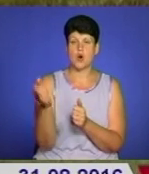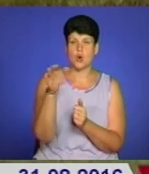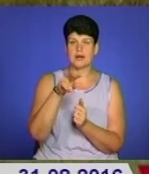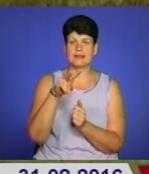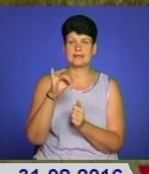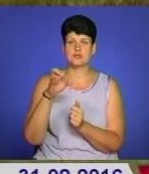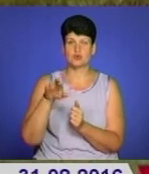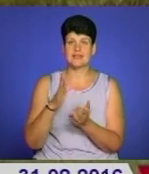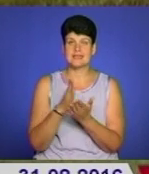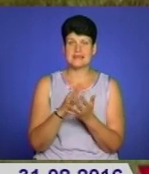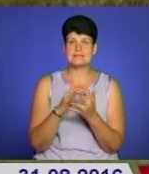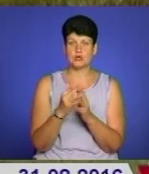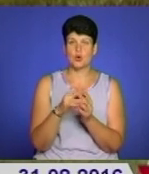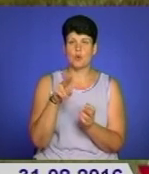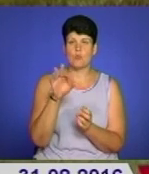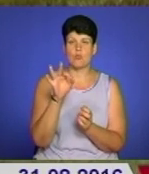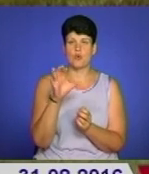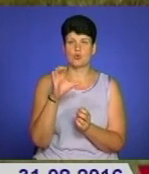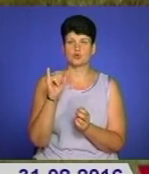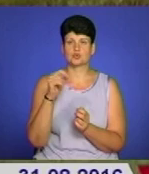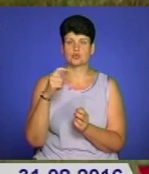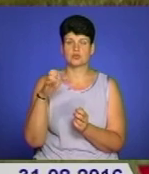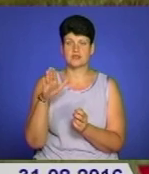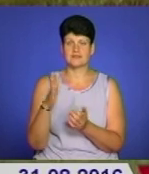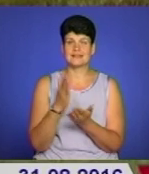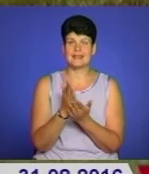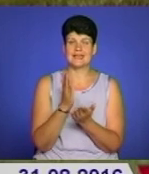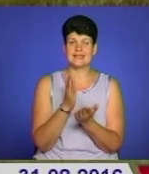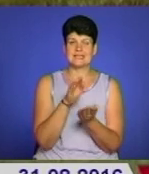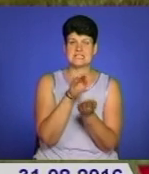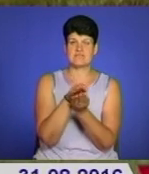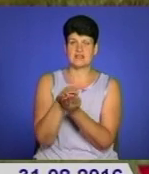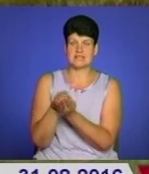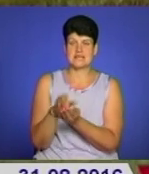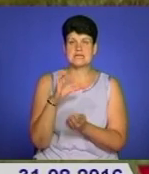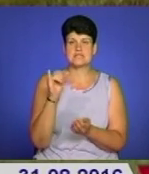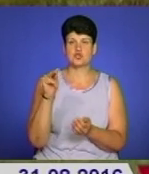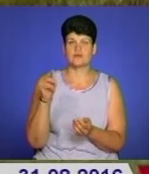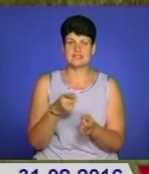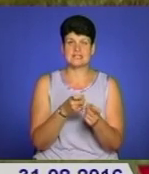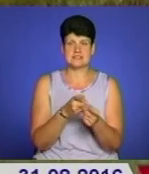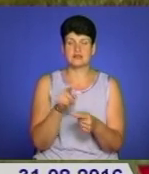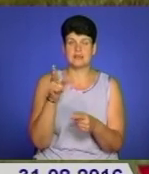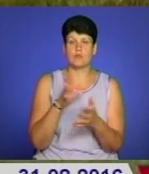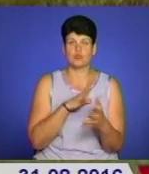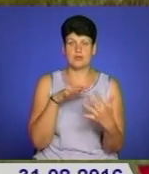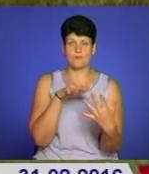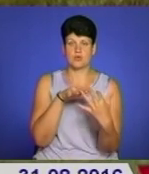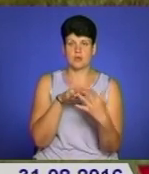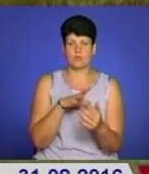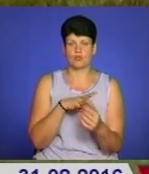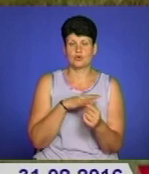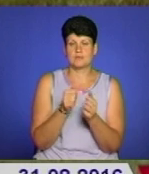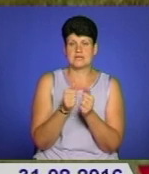Посухів, де є цвинтар січових стрільців. Фактично, коли бої відбувалися на Лисоні, то там був недалеко